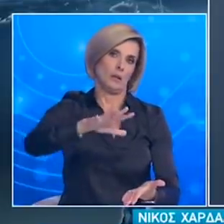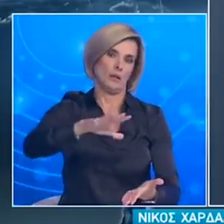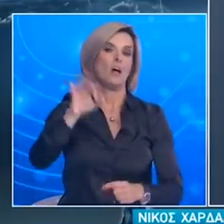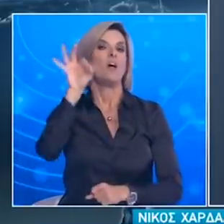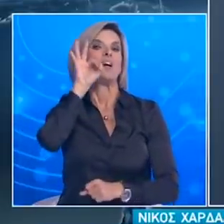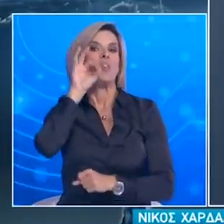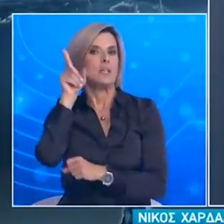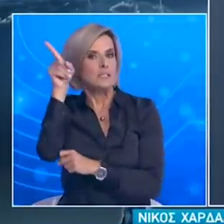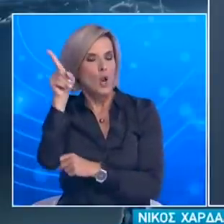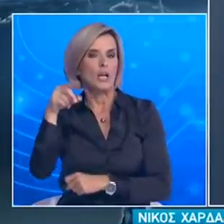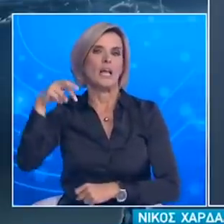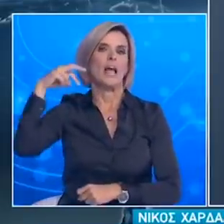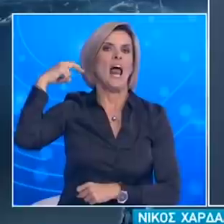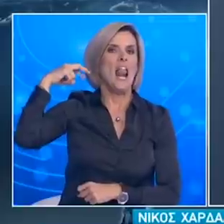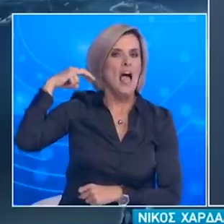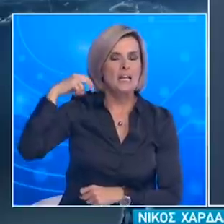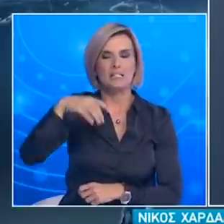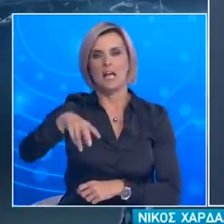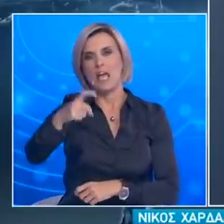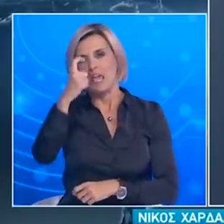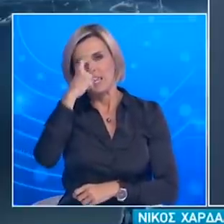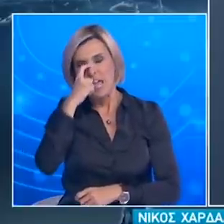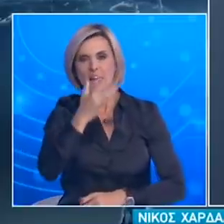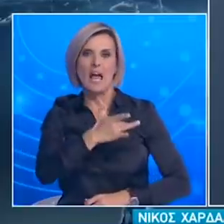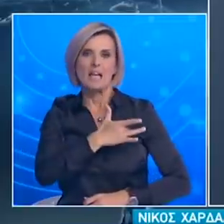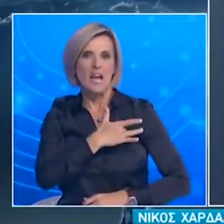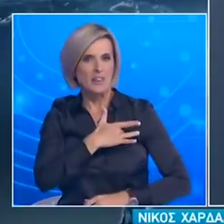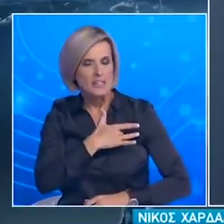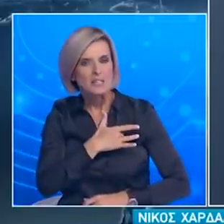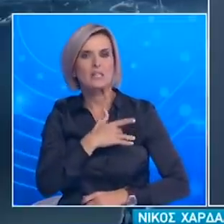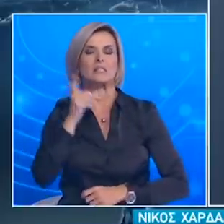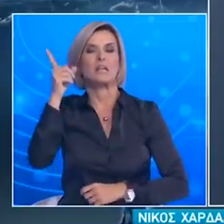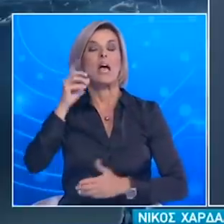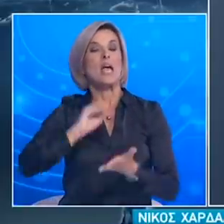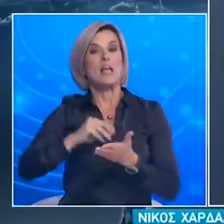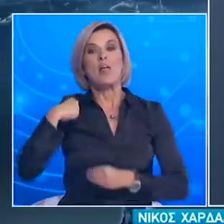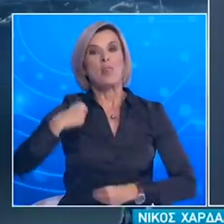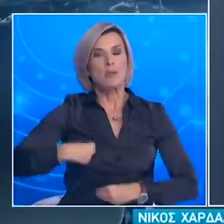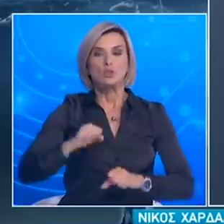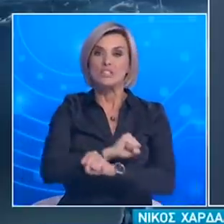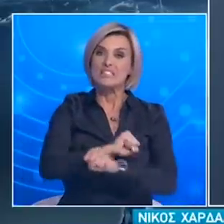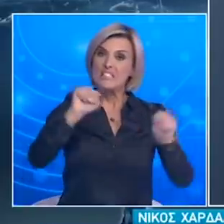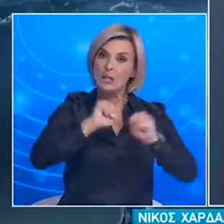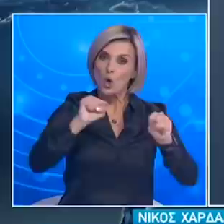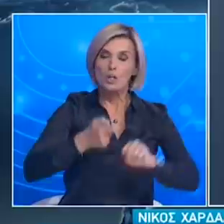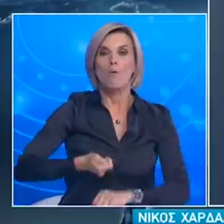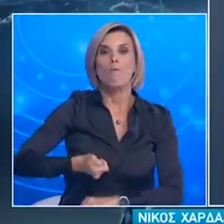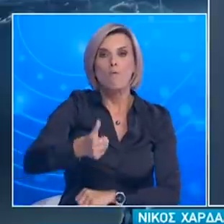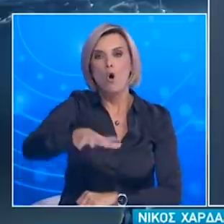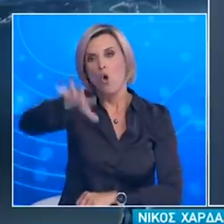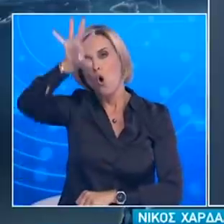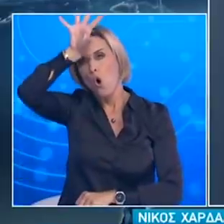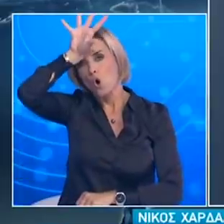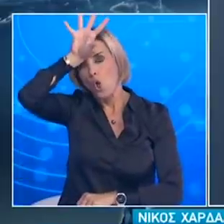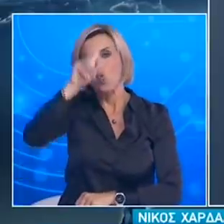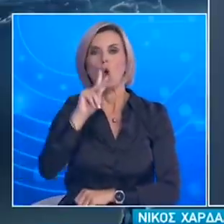Θεσσαλονίκης, Λάρισσας Κέρκυρας, Καρδίτσας, Πέλλας και Πιερίας αλλά και στους Δήμους Σαντορίνης Βόλου, Ρόδου